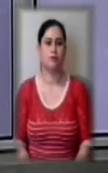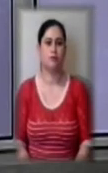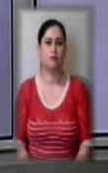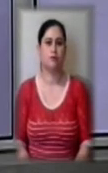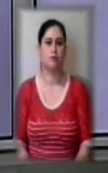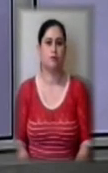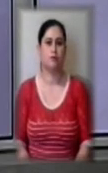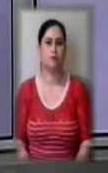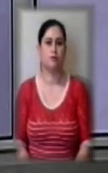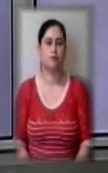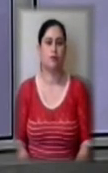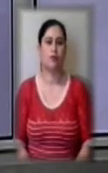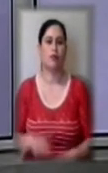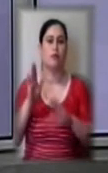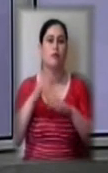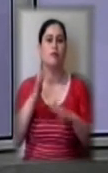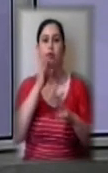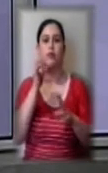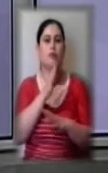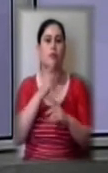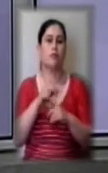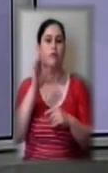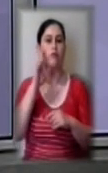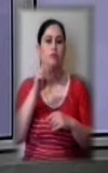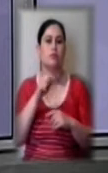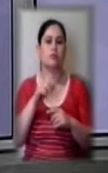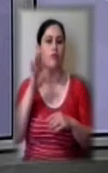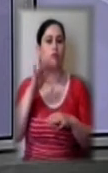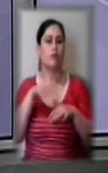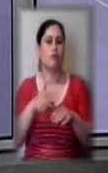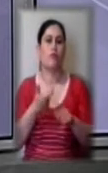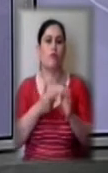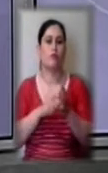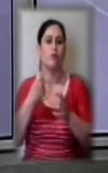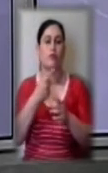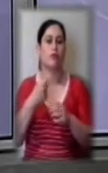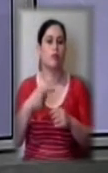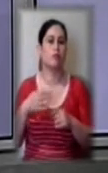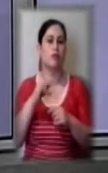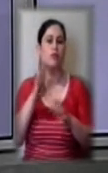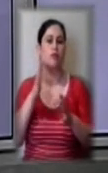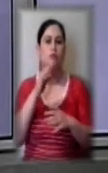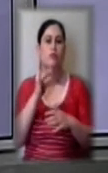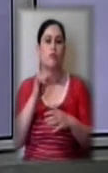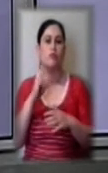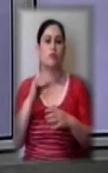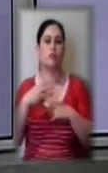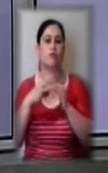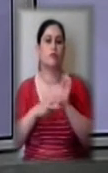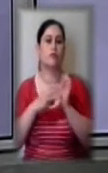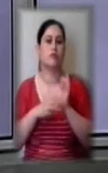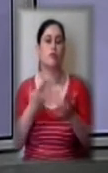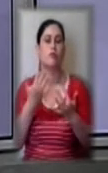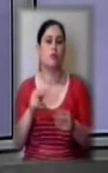Після негоди вода з даху лється у квартири. Покрівля над першим під'їздом будинку на вулиці Шовкуненка, 80, потребує капітального